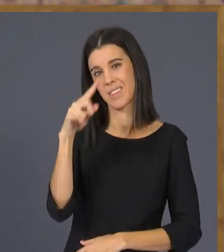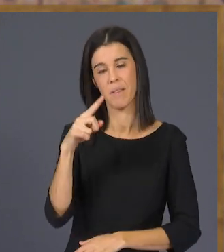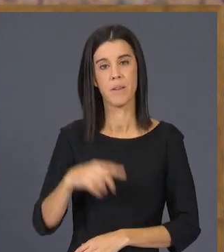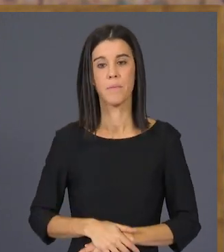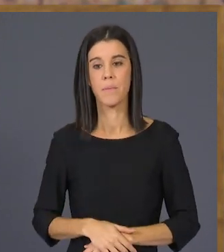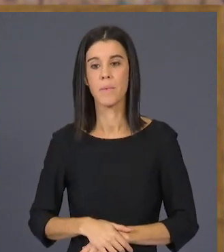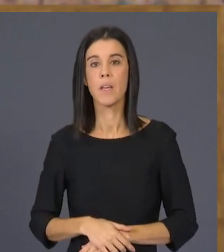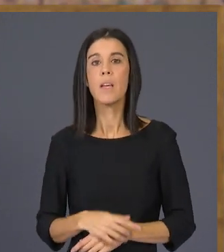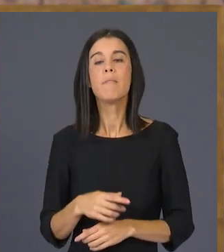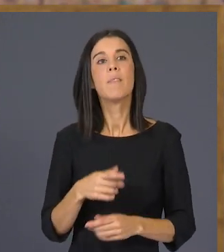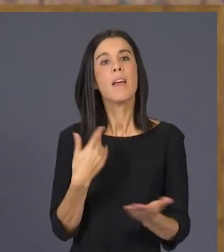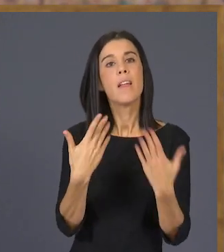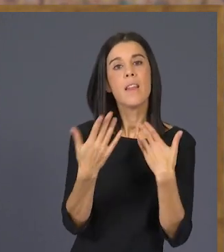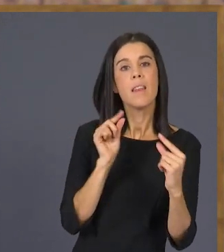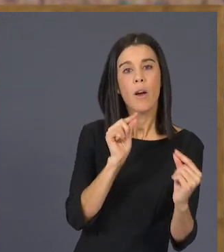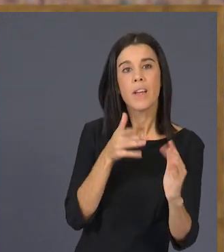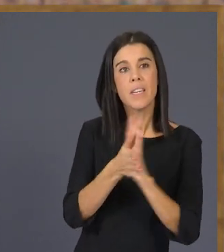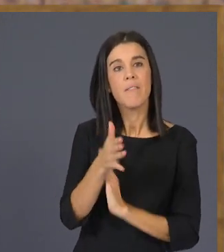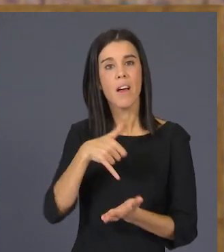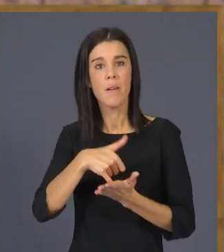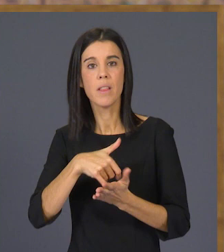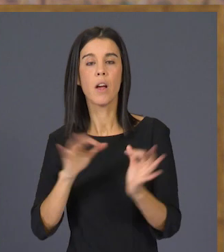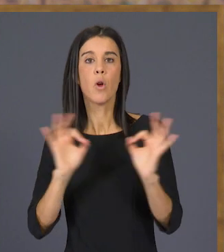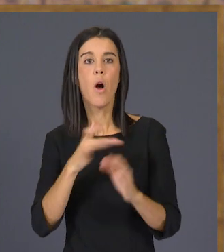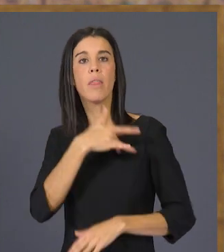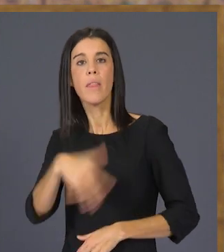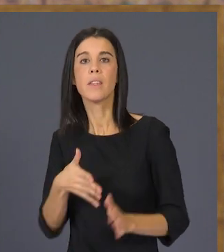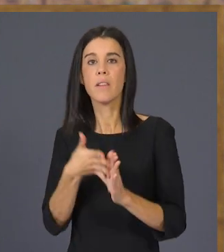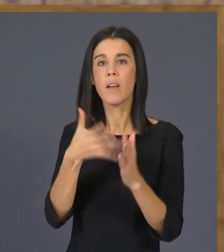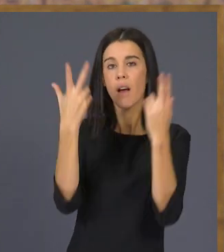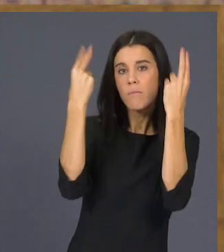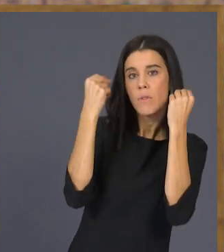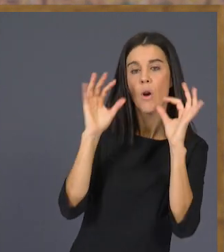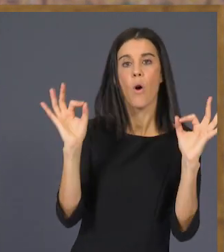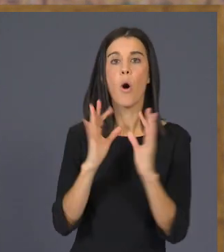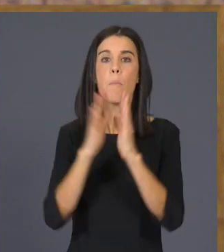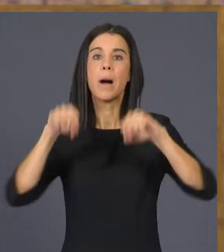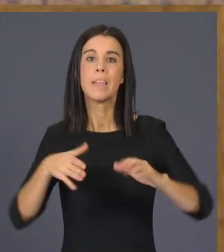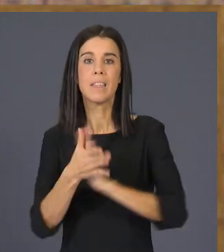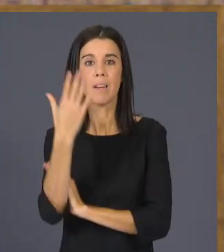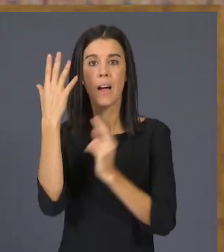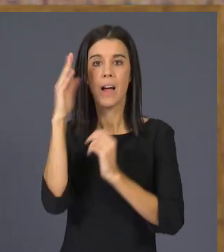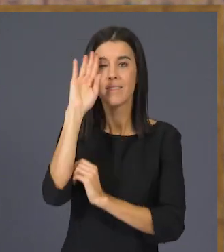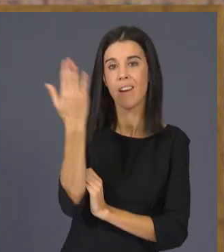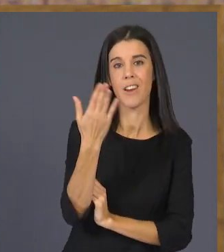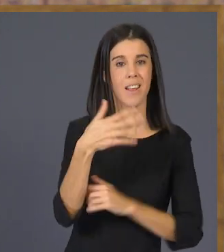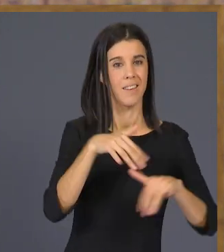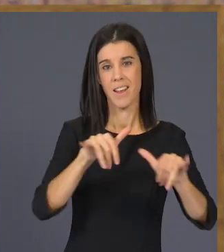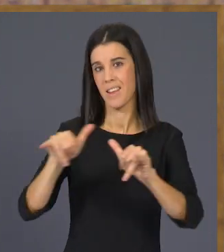Ni negociar és una debilitat, ni cedir és una rendició, ni pactar és trair. Al contrari,